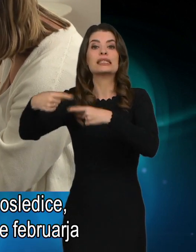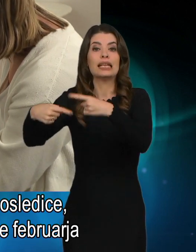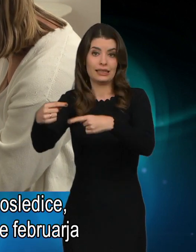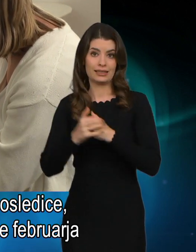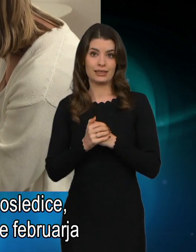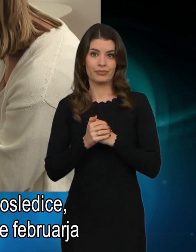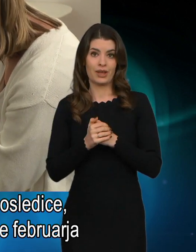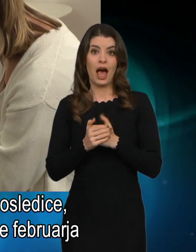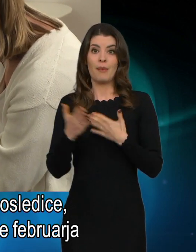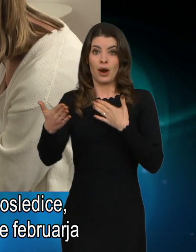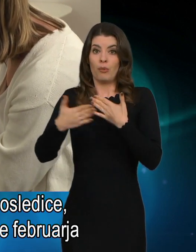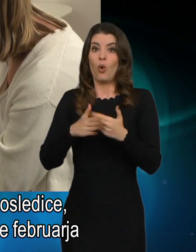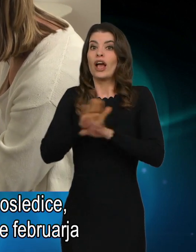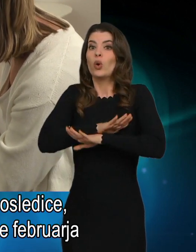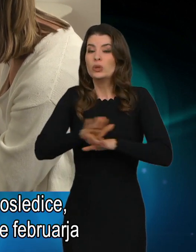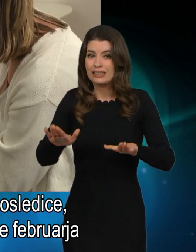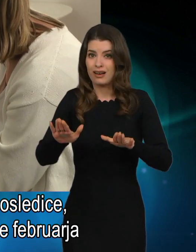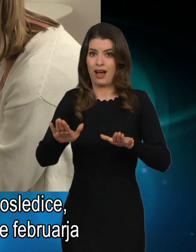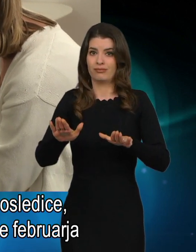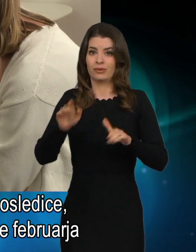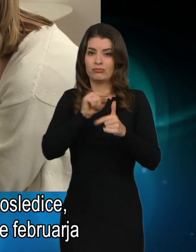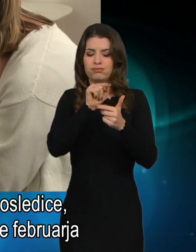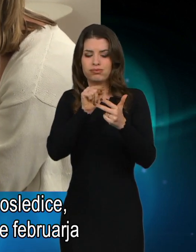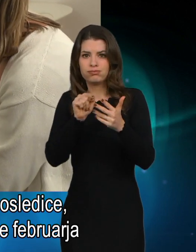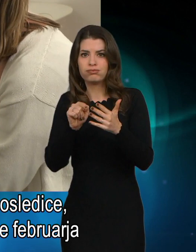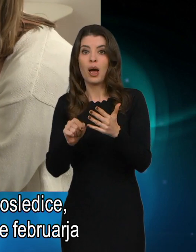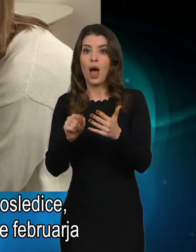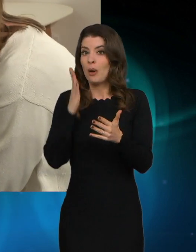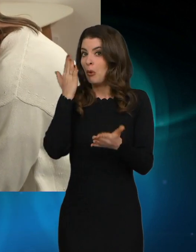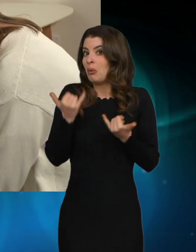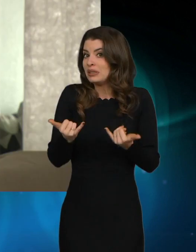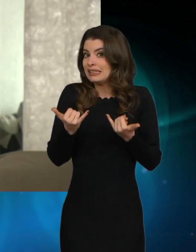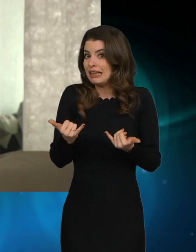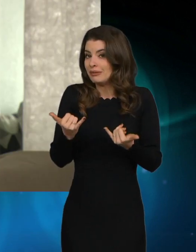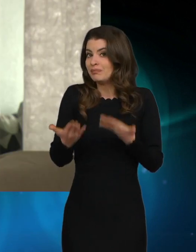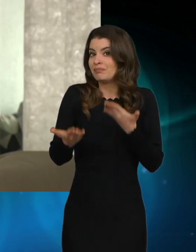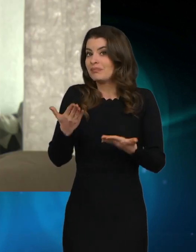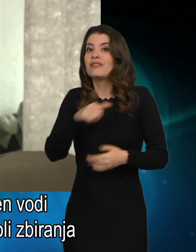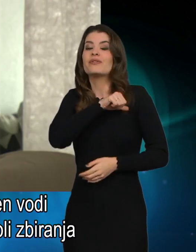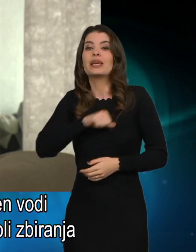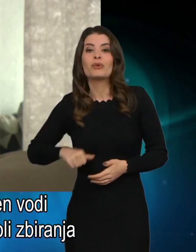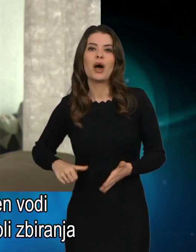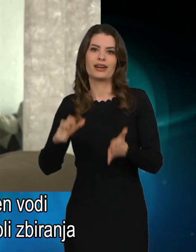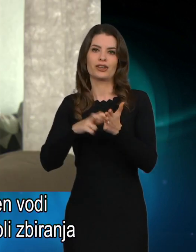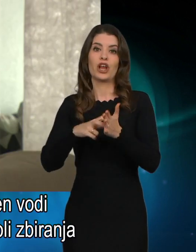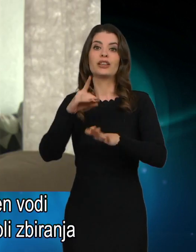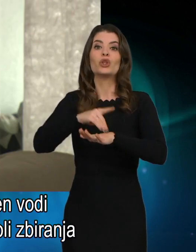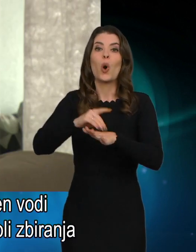poleg vsega tega, bo po predvidjevanjih februarja doktorirala,